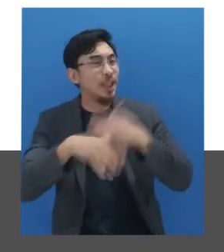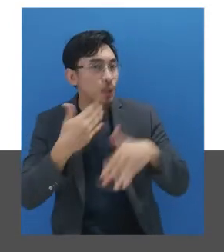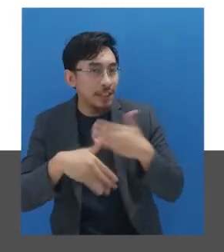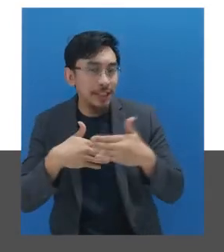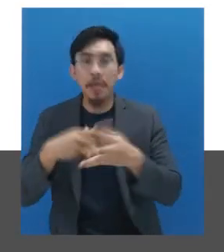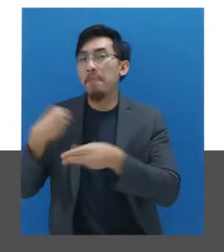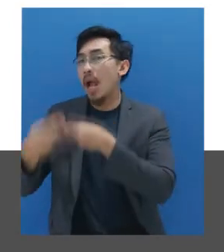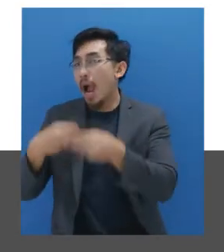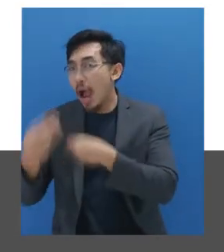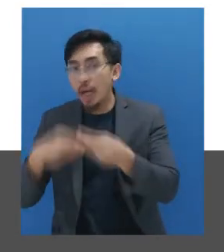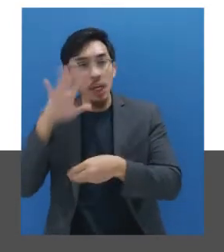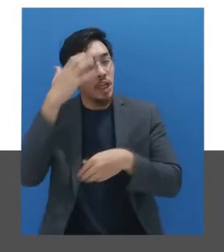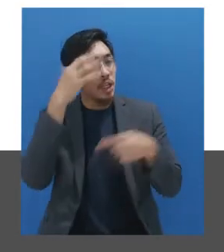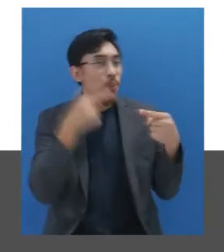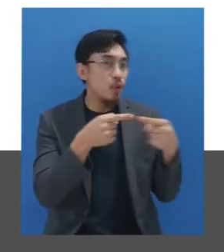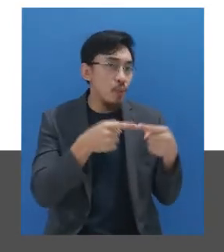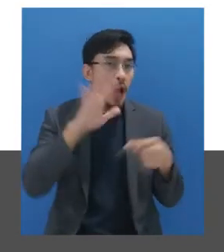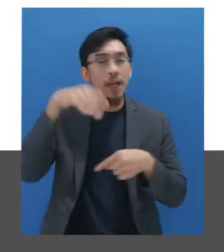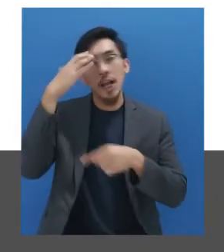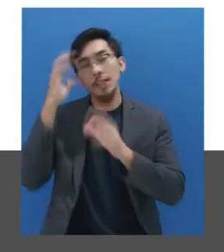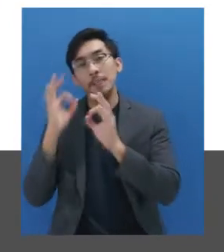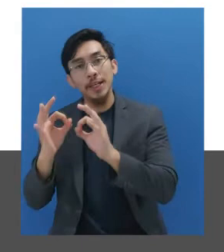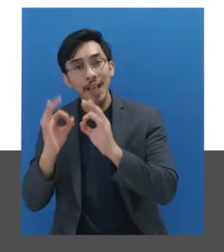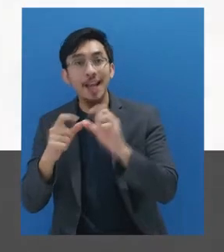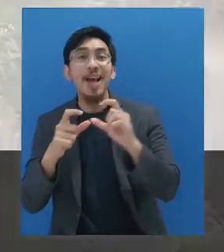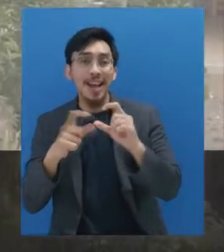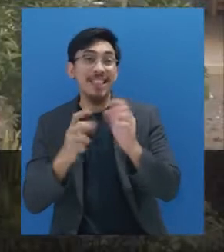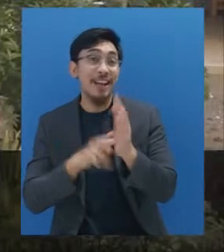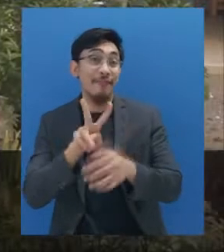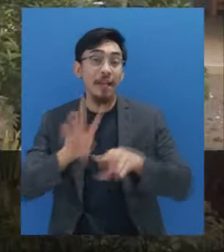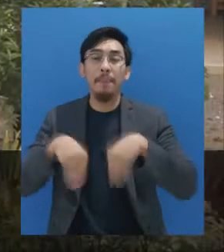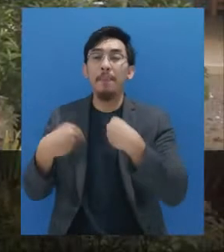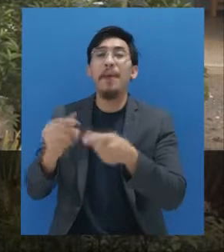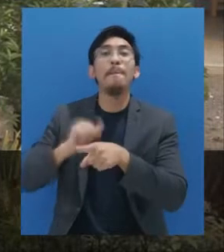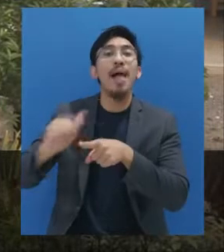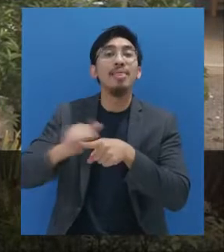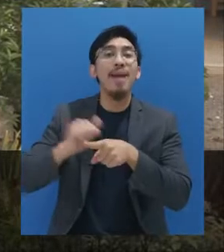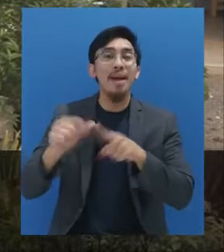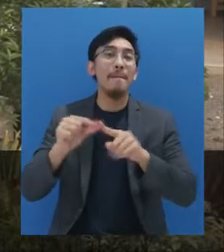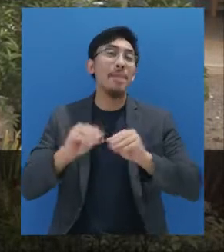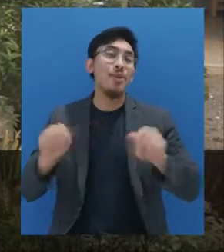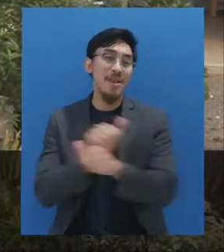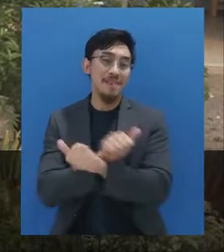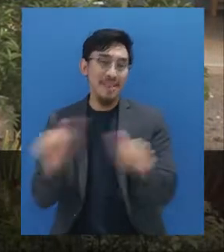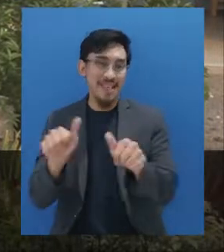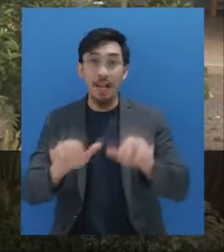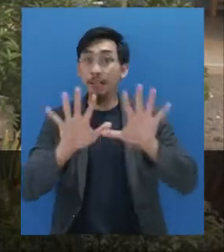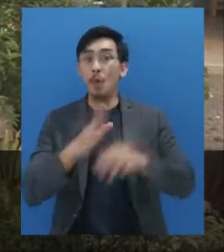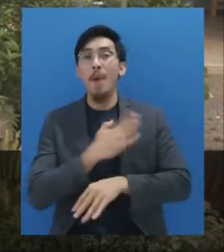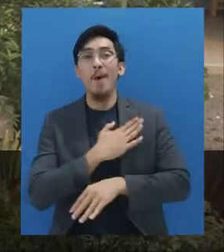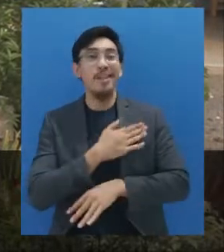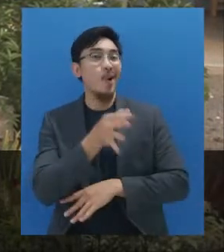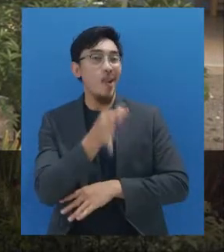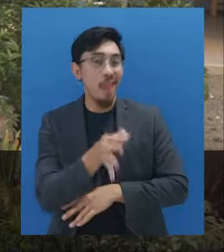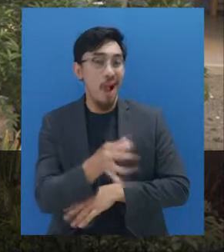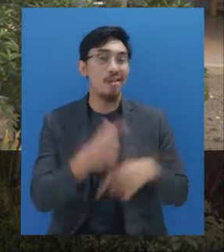Perdagangan, Dinas Perhubungan dan Dinas Pendidikan, SNV memberikan pelatihan kepada para petugas kebersihan di 10 kabupaten